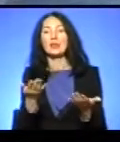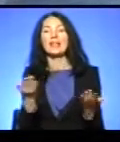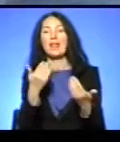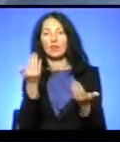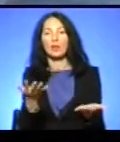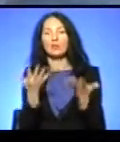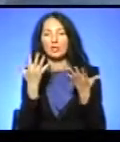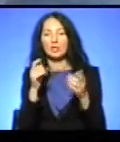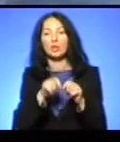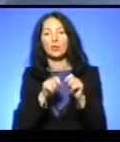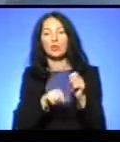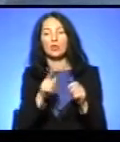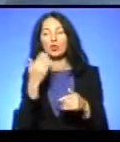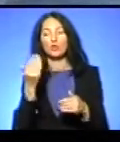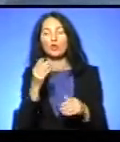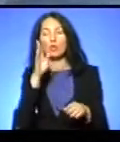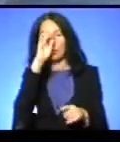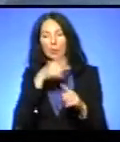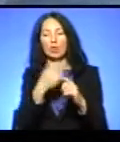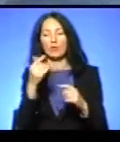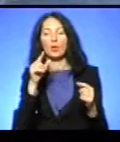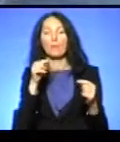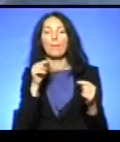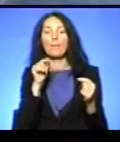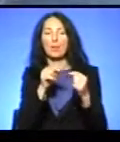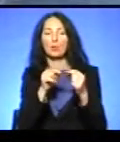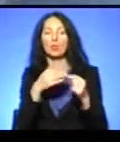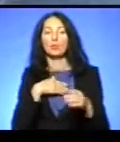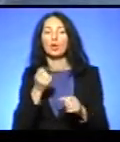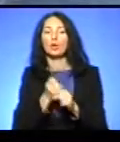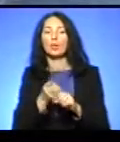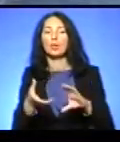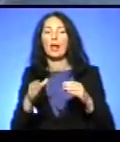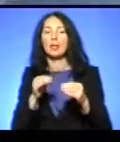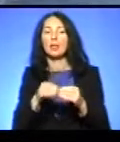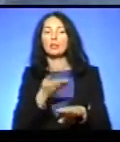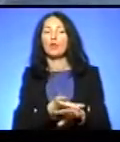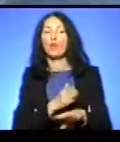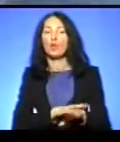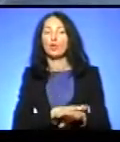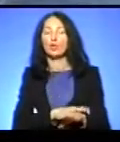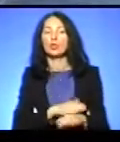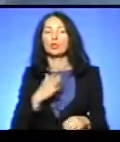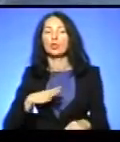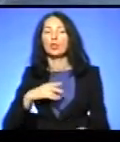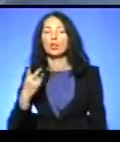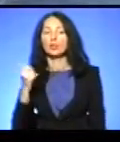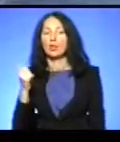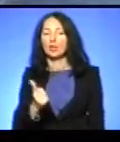донор? Ми робили аналізи в Польщі, десь чекали два тижні, і нам сказали, що мій брат мені підійшов як донор.